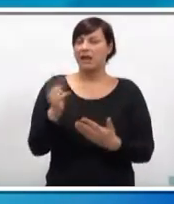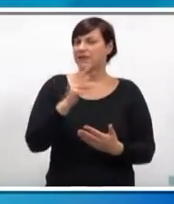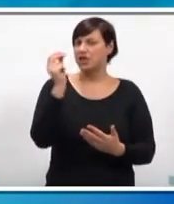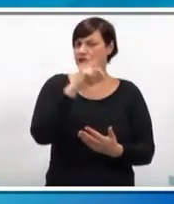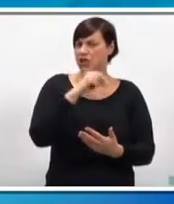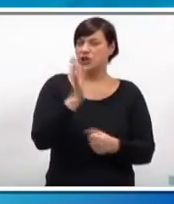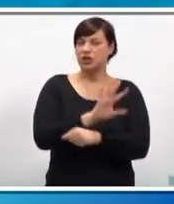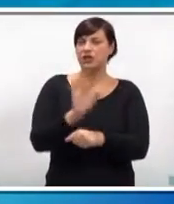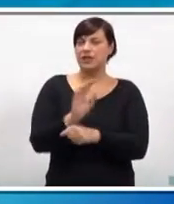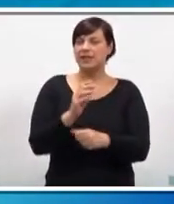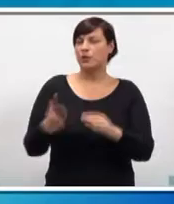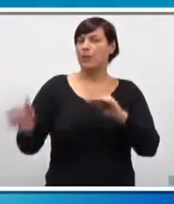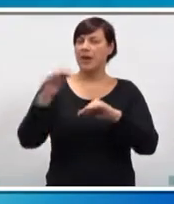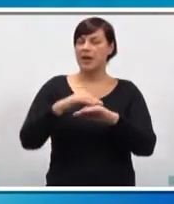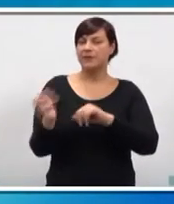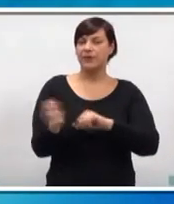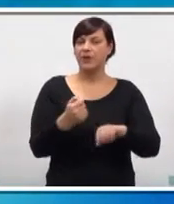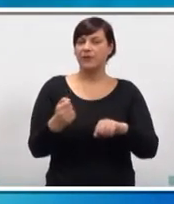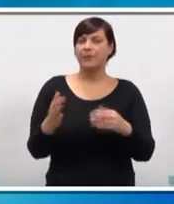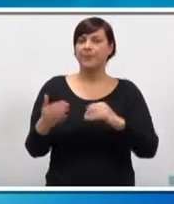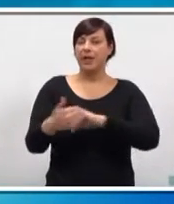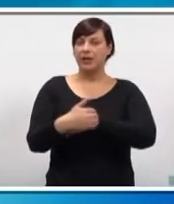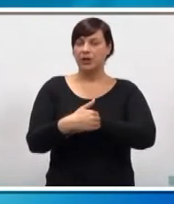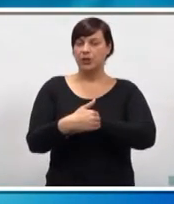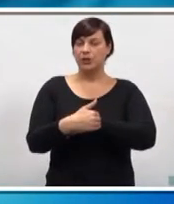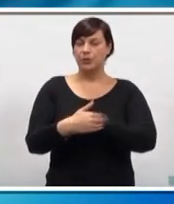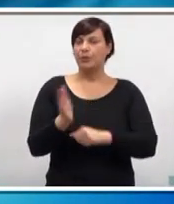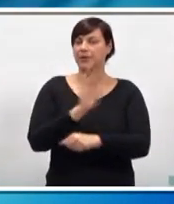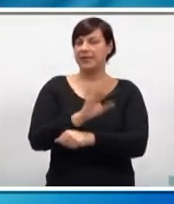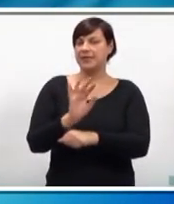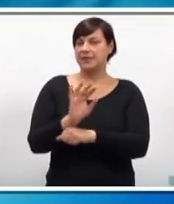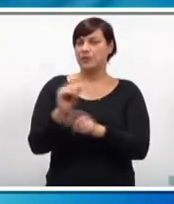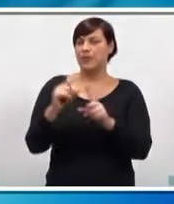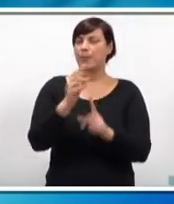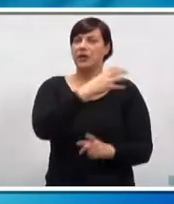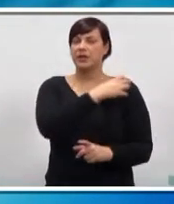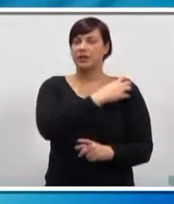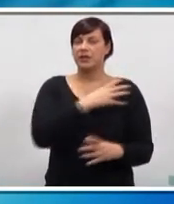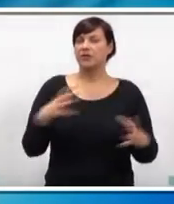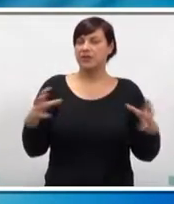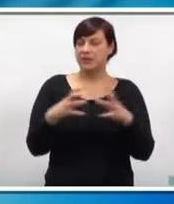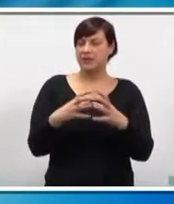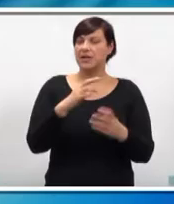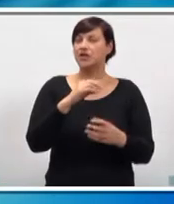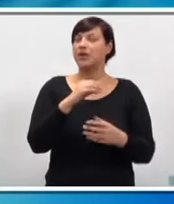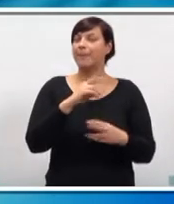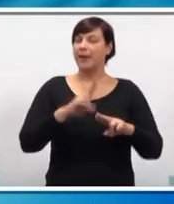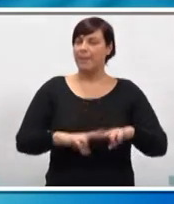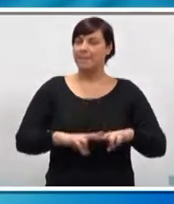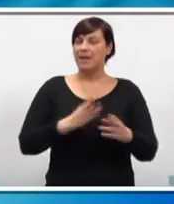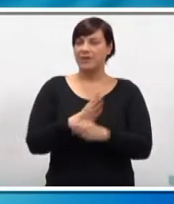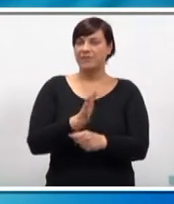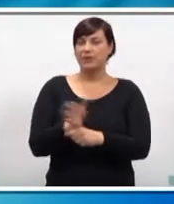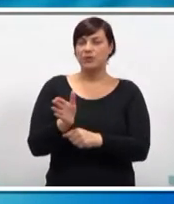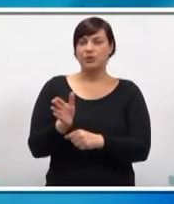loše u tome što ih zastupa razvoj golf. Grad Dubrovnik, odnosno zatupan pograda načelniku zajedno sa našim pravnim službama,